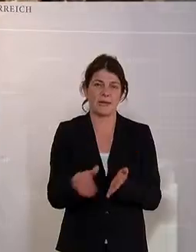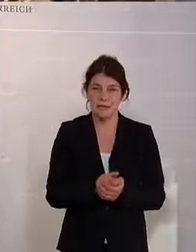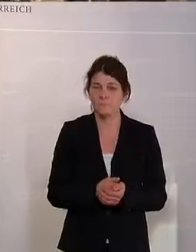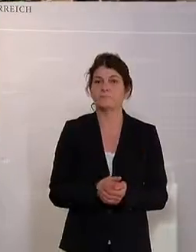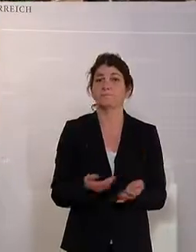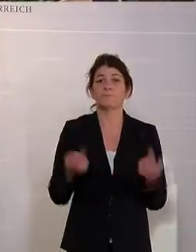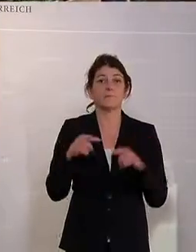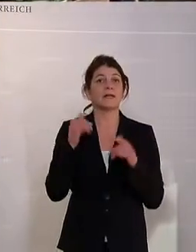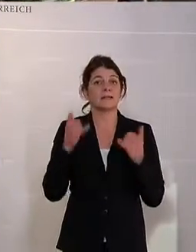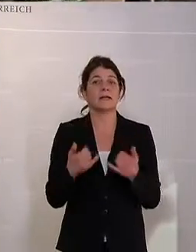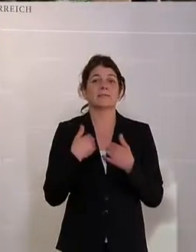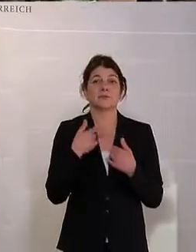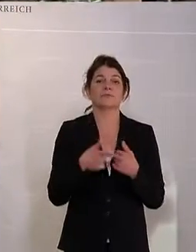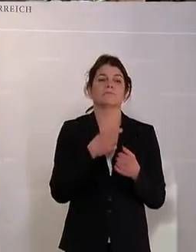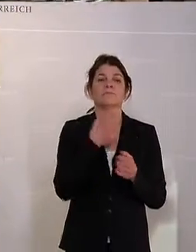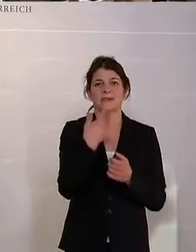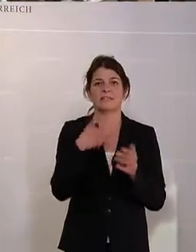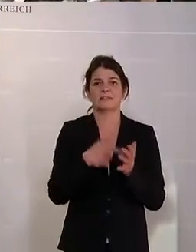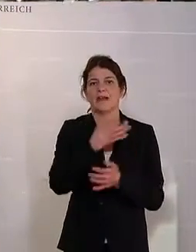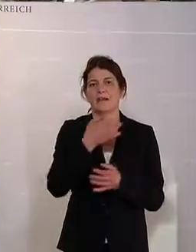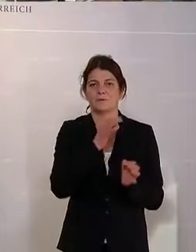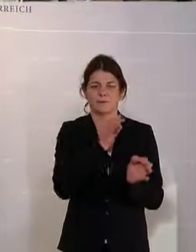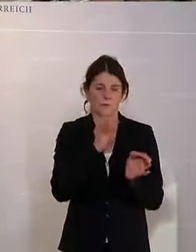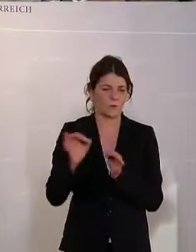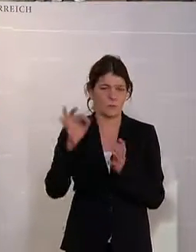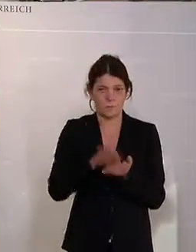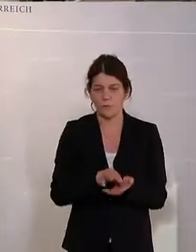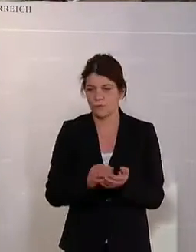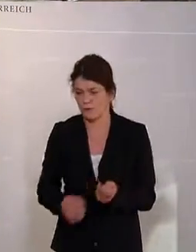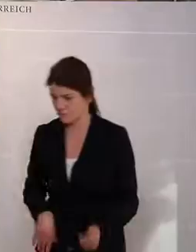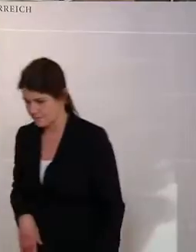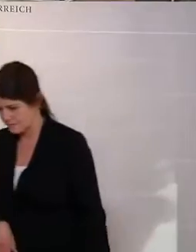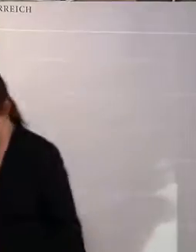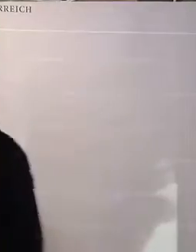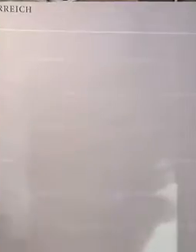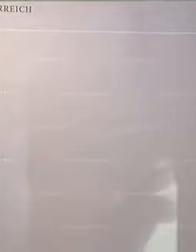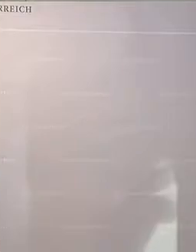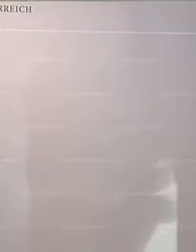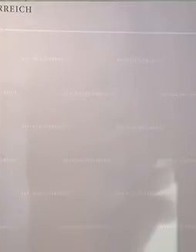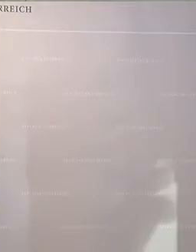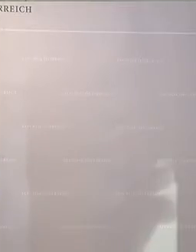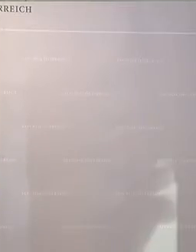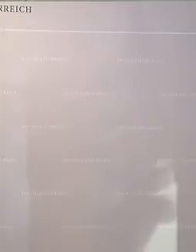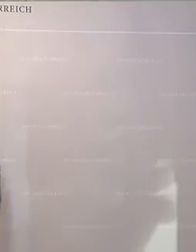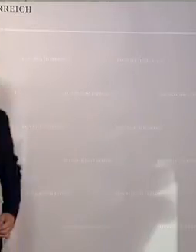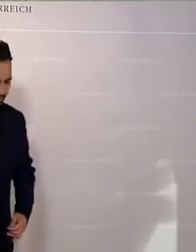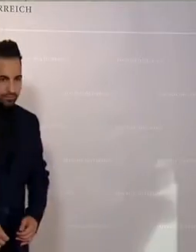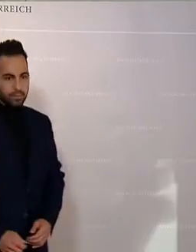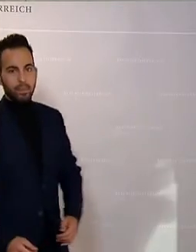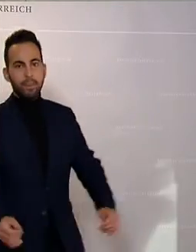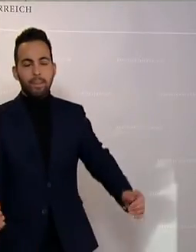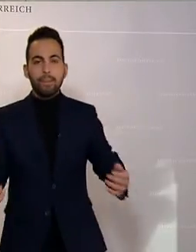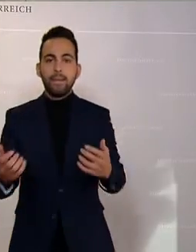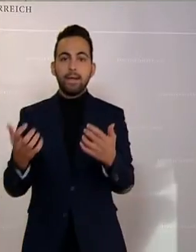Damit gelangen wir nun zum 20. Punkt der Tagesordnung. Es ist der Bericht des Wissenschaftsausschusses. Es geht im